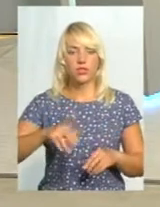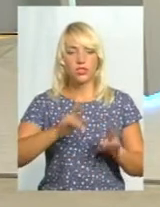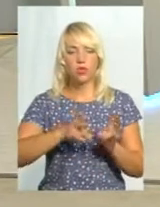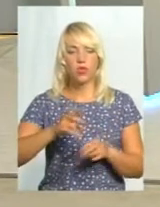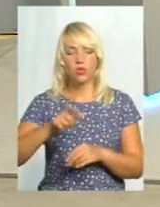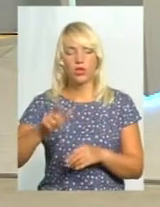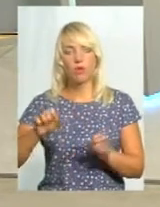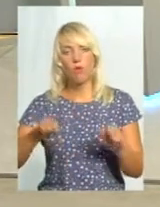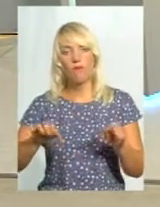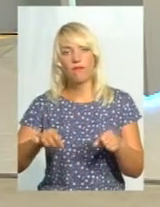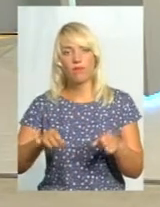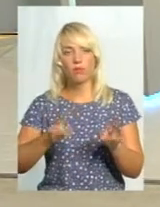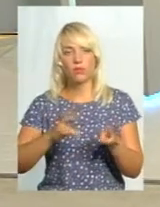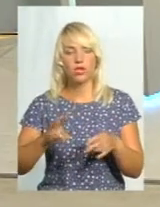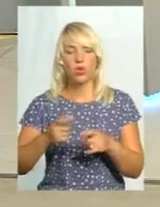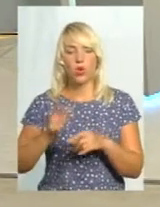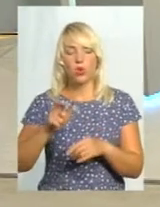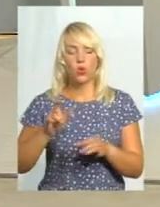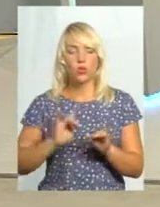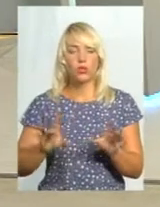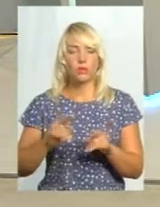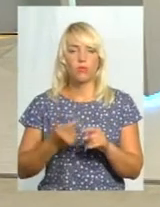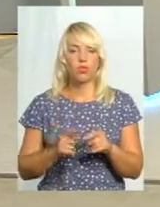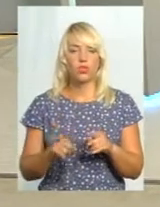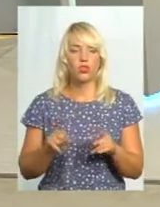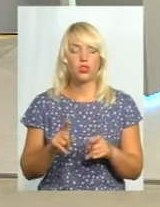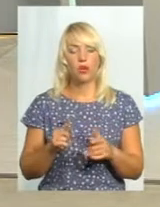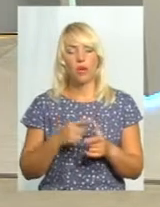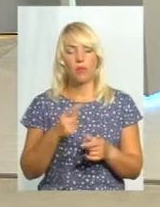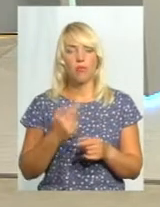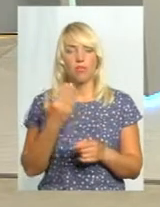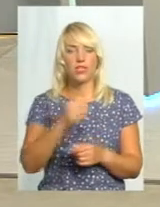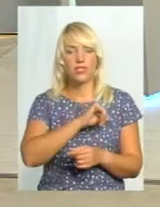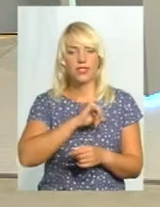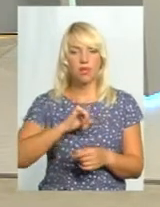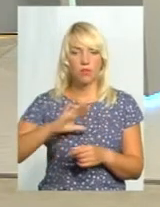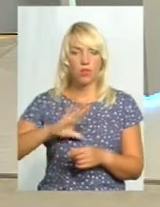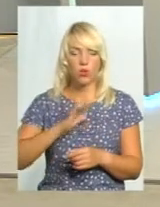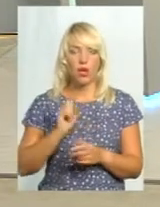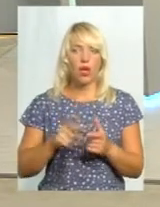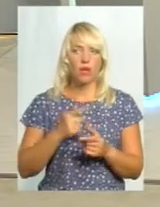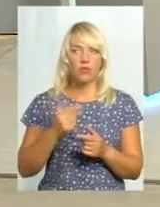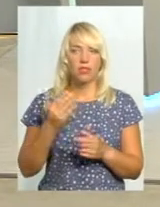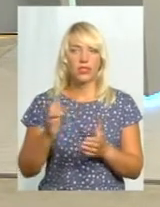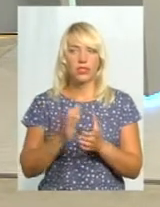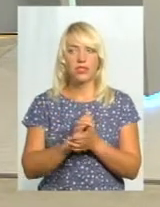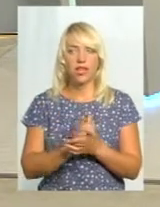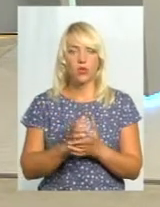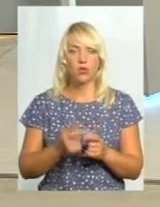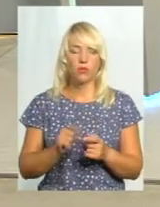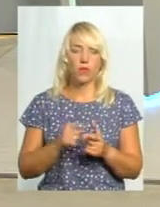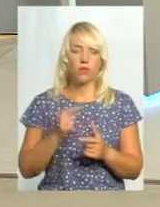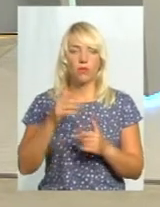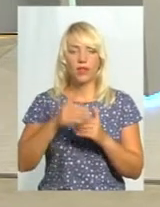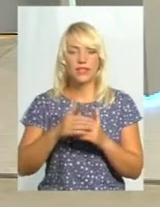ймовірно постраждалих. Це люди розповідали про те, що або вони самі були, або їхні знайомі, близькі і друзі. Ну, це також ми не можемо